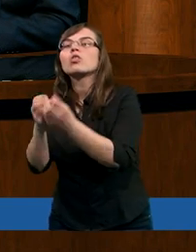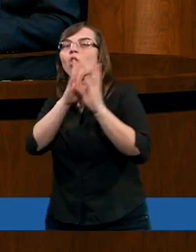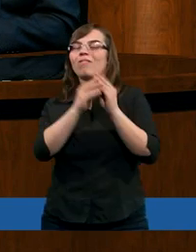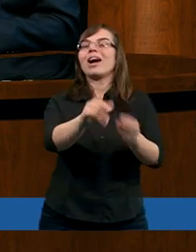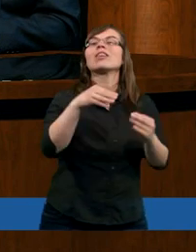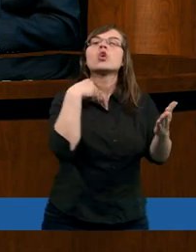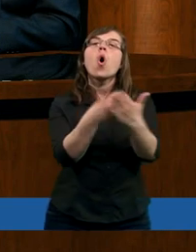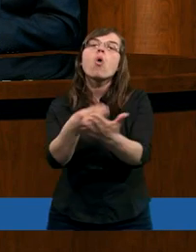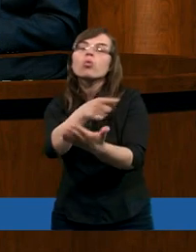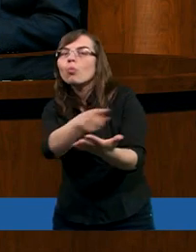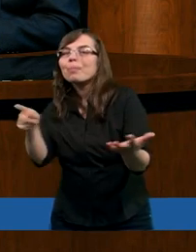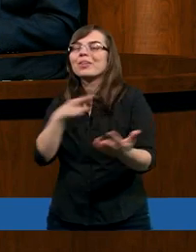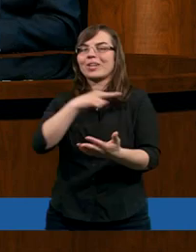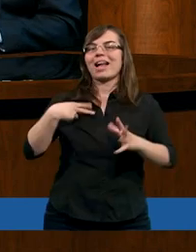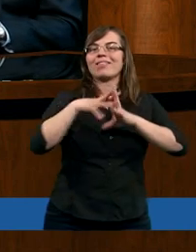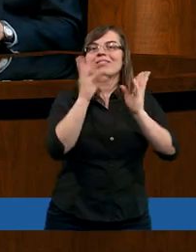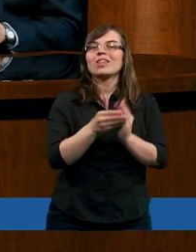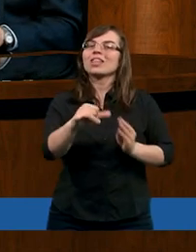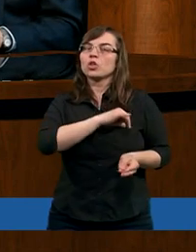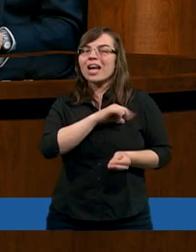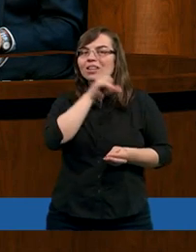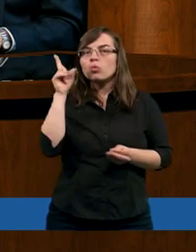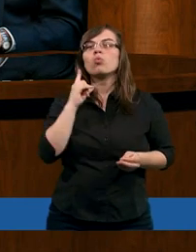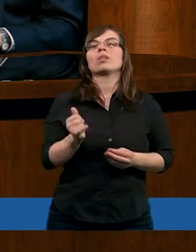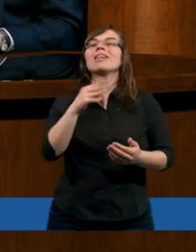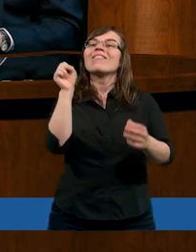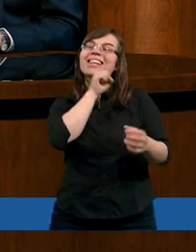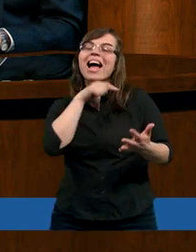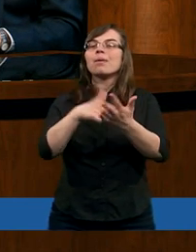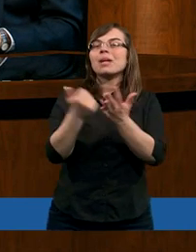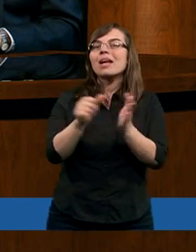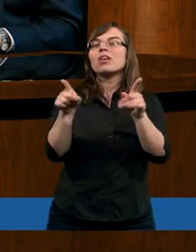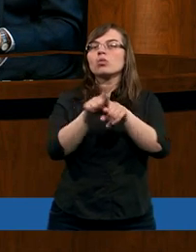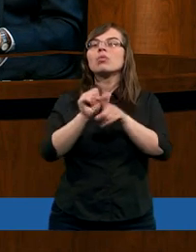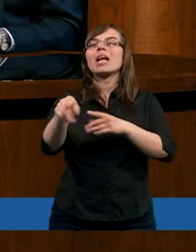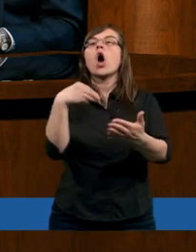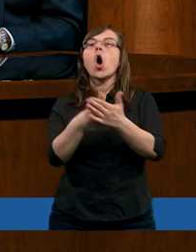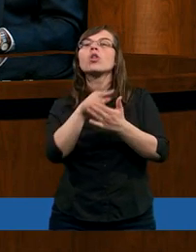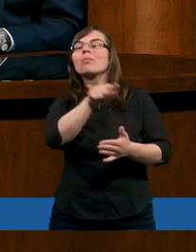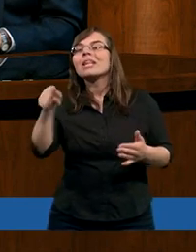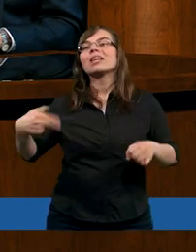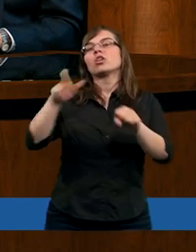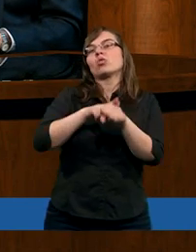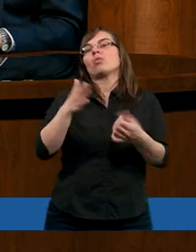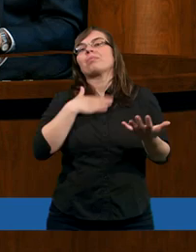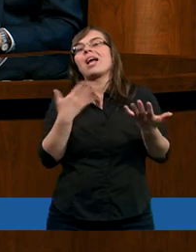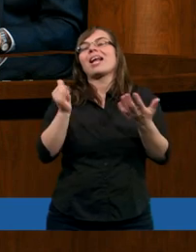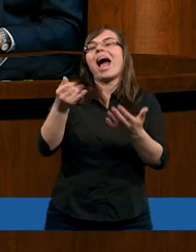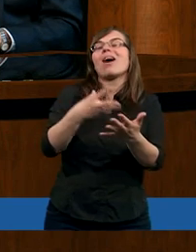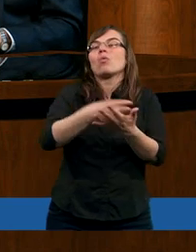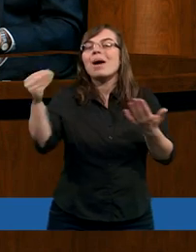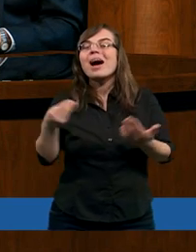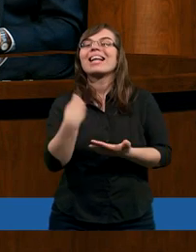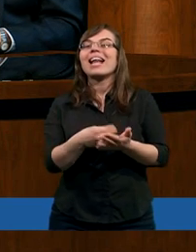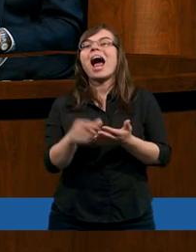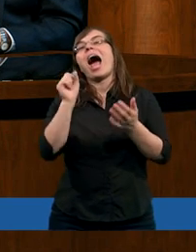odkupić ludzi. I wiemy, że w Starym Testamencie to ludzie chcieli odkupić coś, co mieli zapłacić jakoś